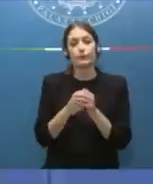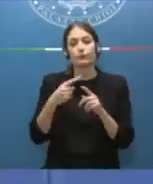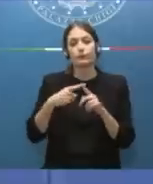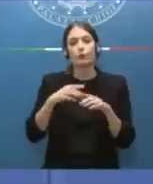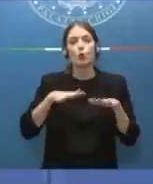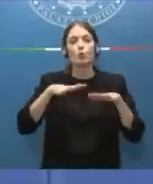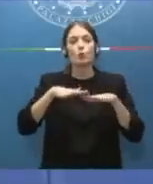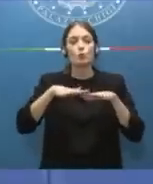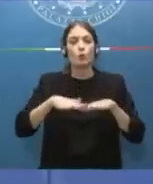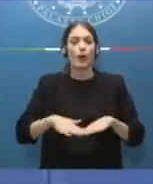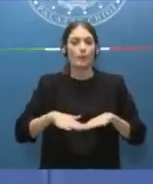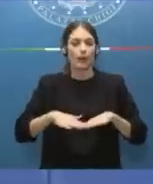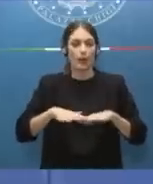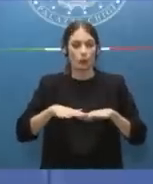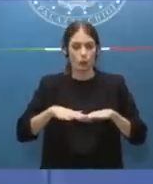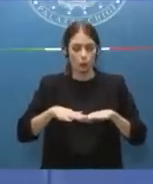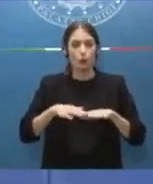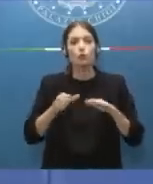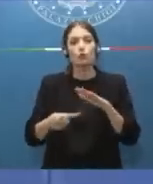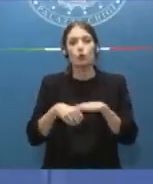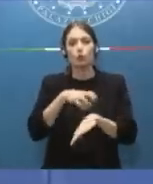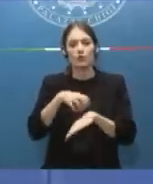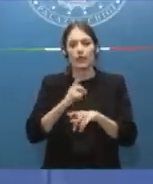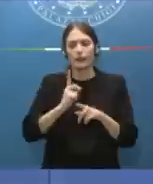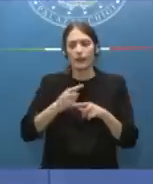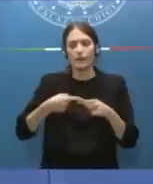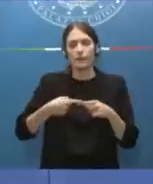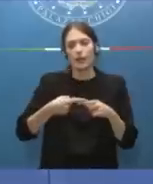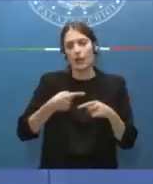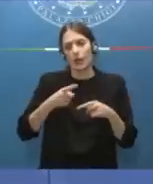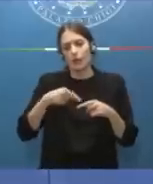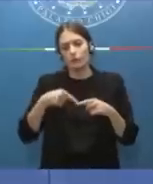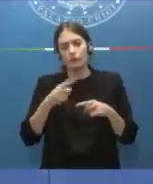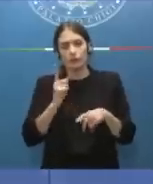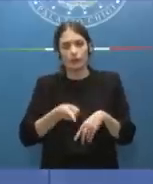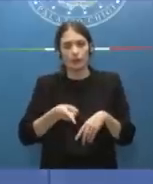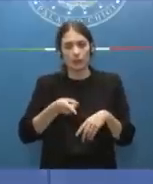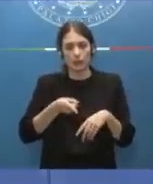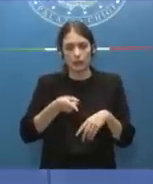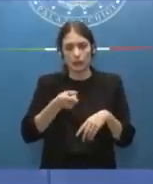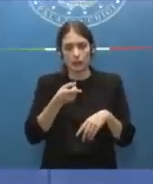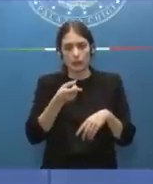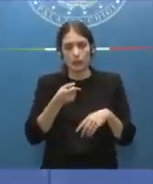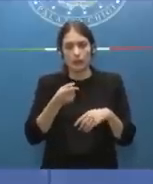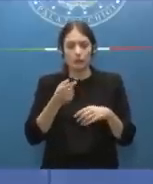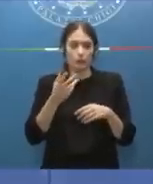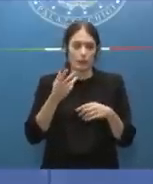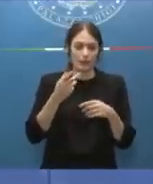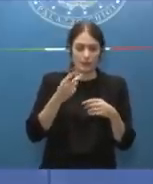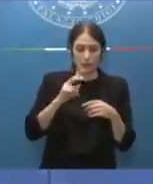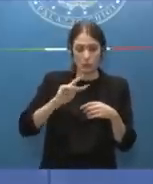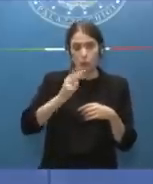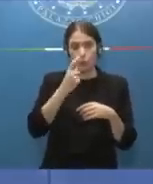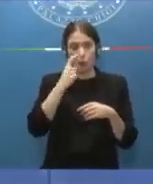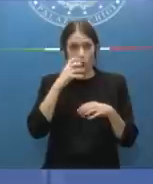dei sottosegretari dovrebbe svolgersi nella giornata e qui mi diverto domani a leggere i giornali del 2